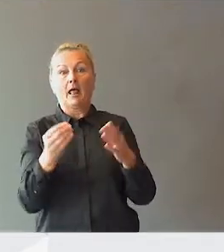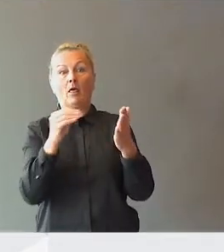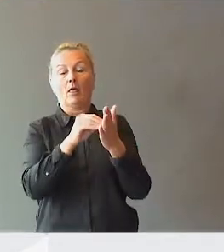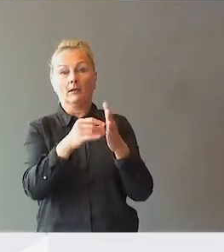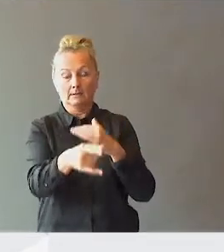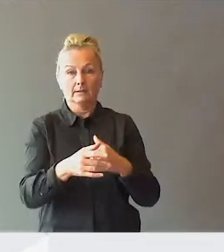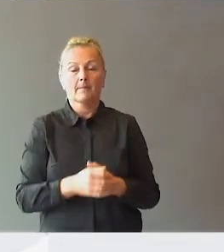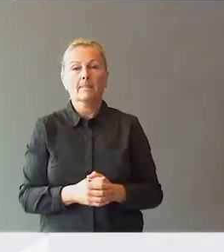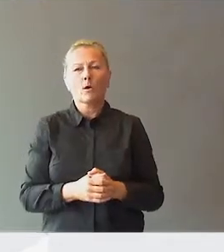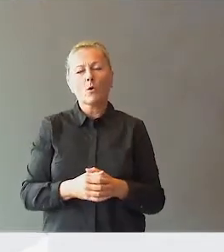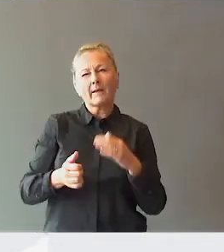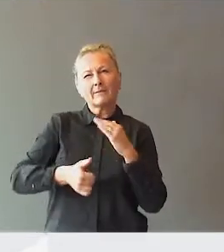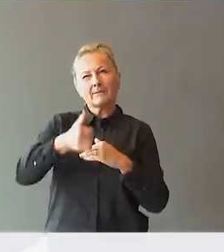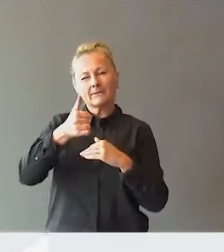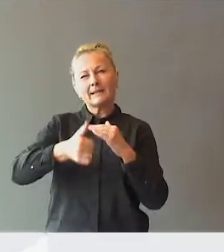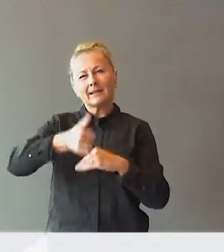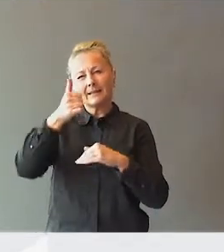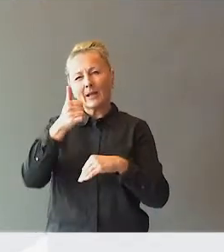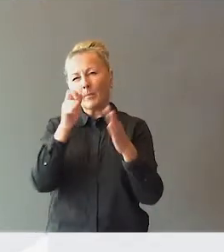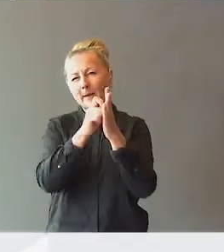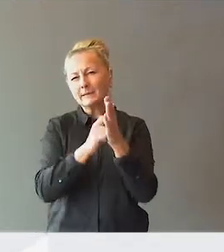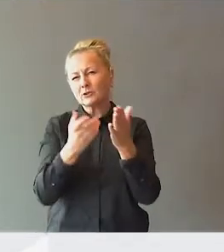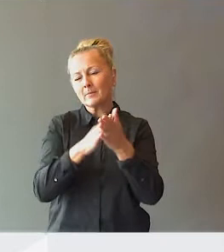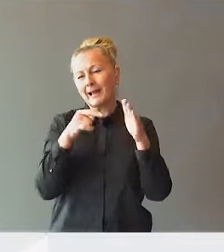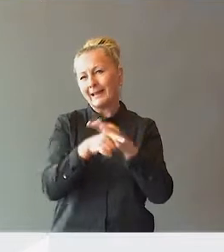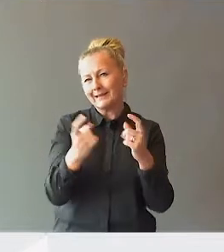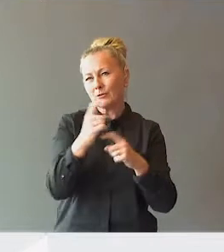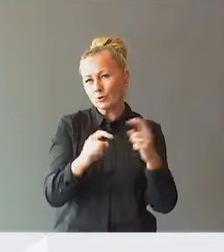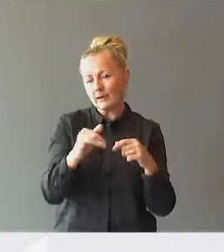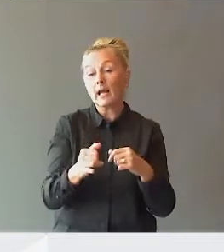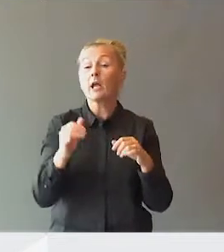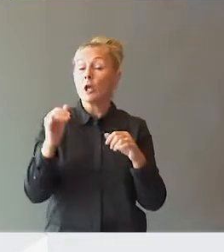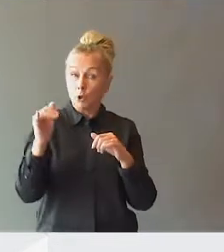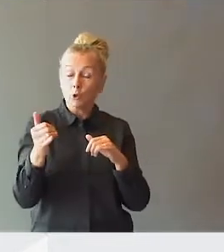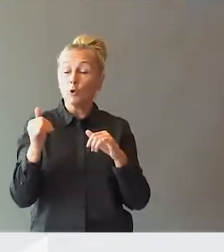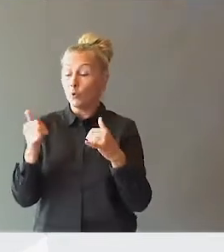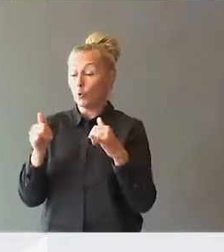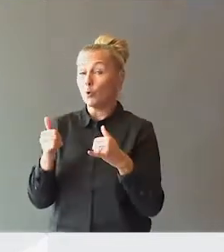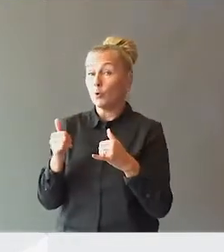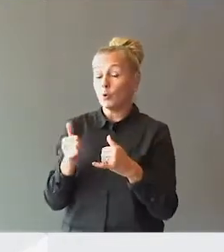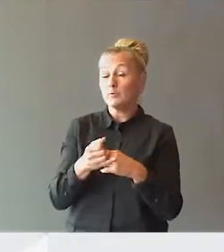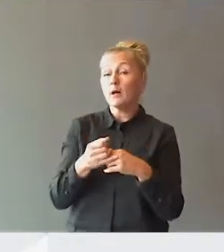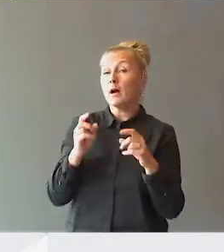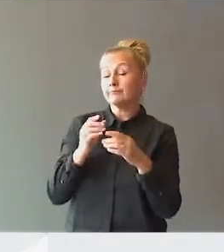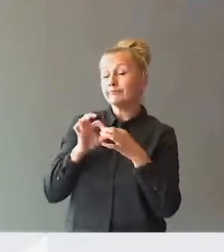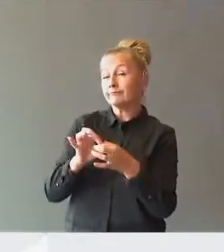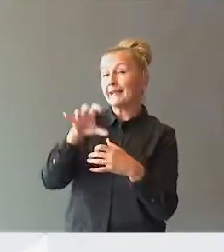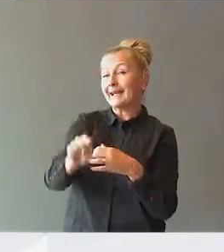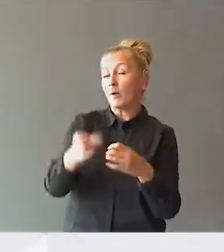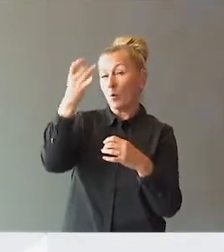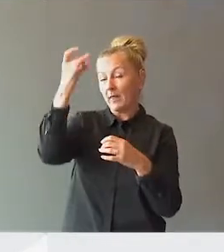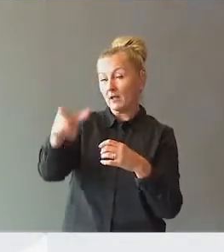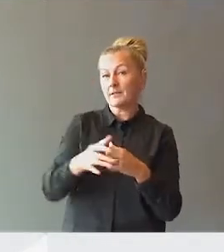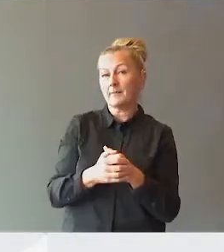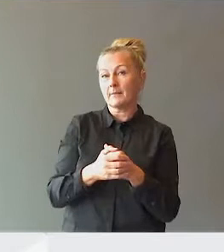Og et viktig premiss å ta med seg inn i hele denne diskusjonen, er det ikke det? Og det går jo litt på akkurat den her tilgang på kompetansen. Så vi kan snakke